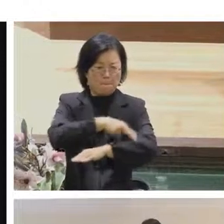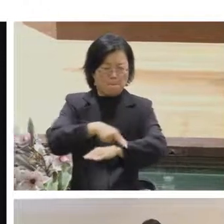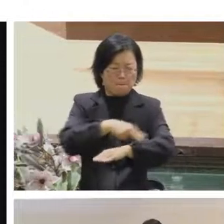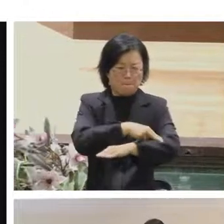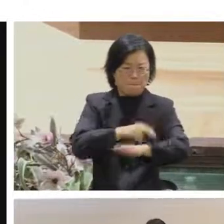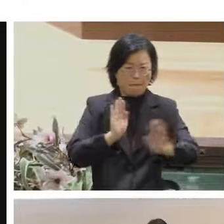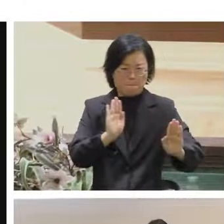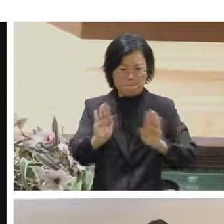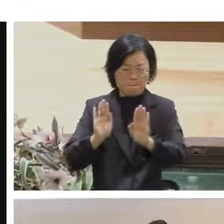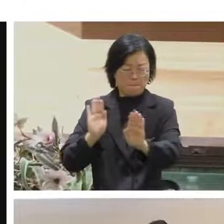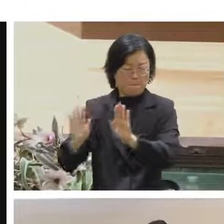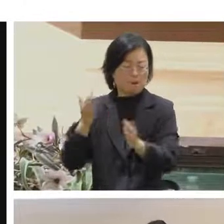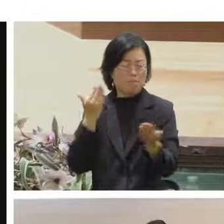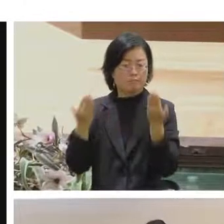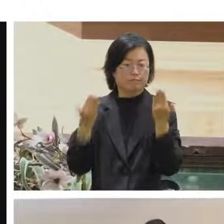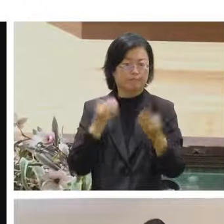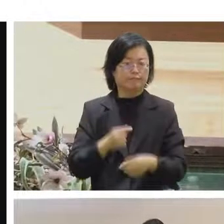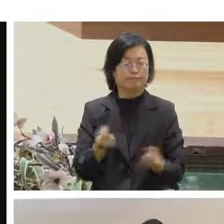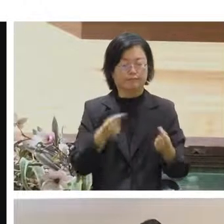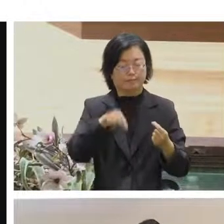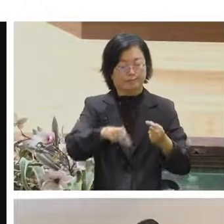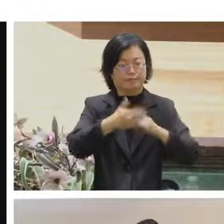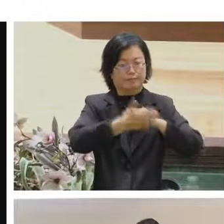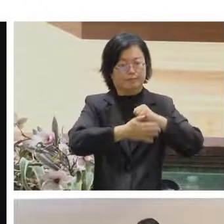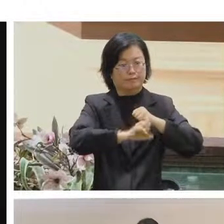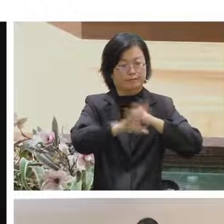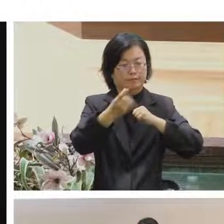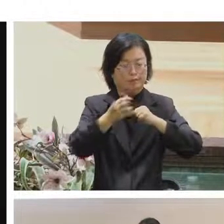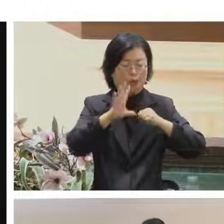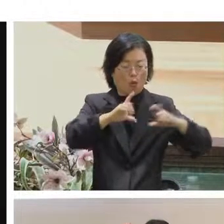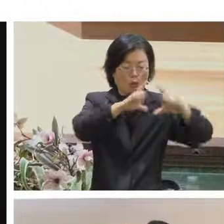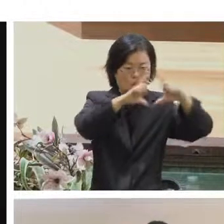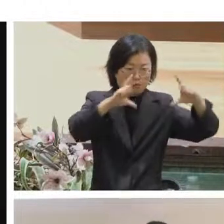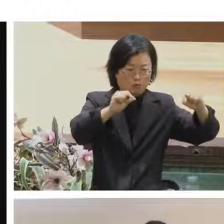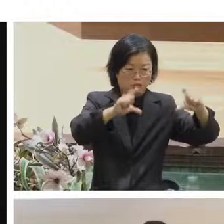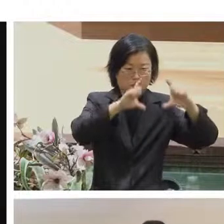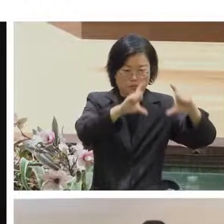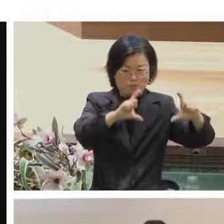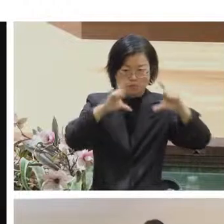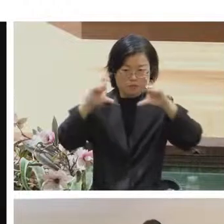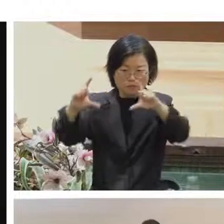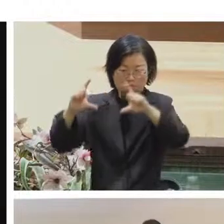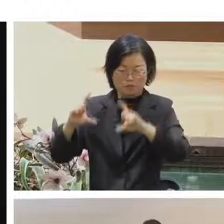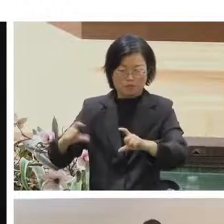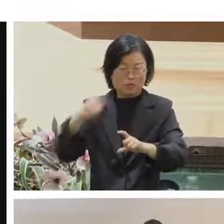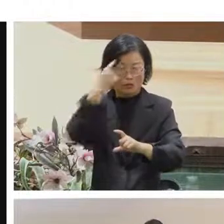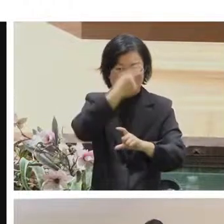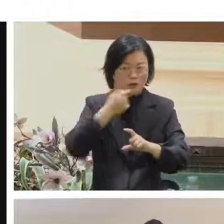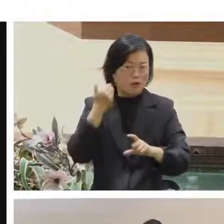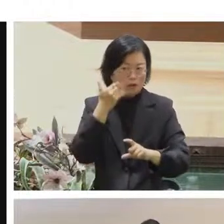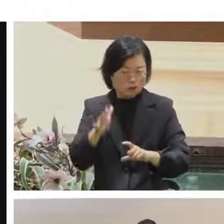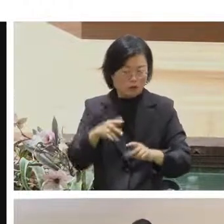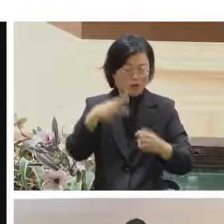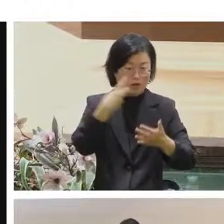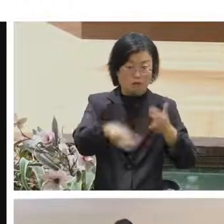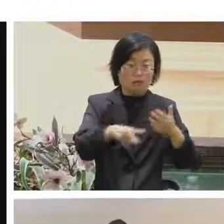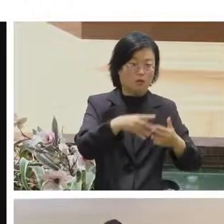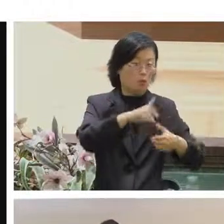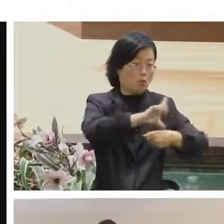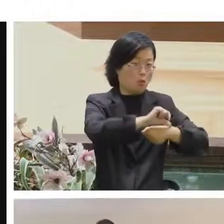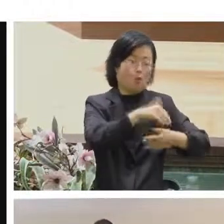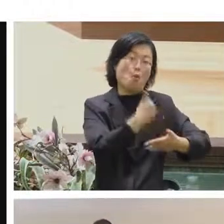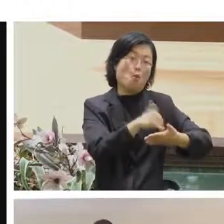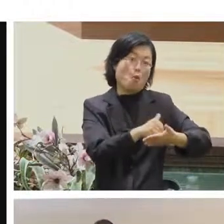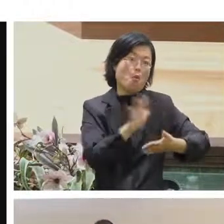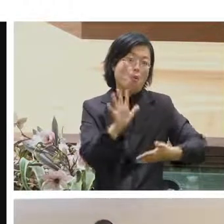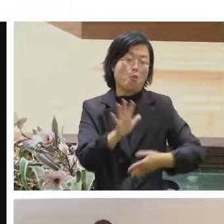如果是用youtube也會看到類似的畫面就是有個框框然後有不同的與會者甚至有倒數即時的功能那這